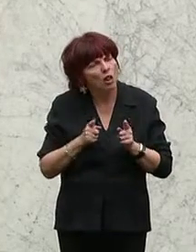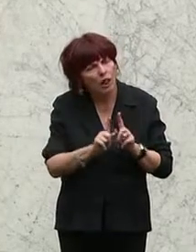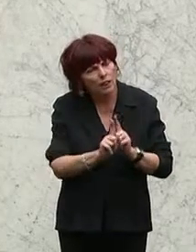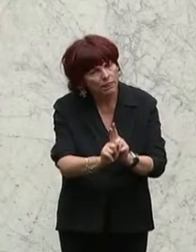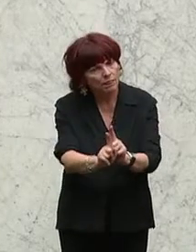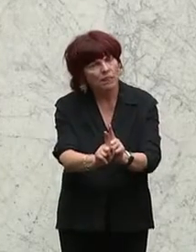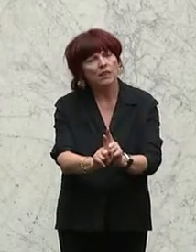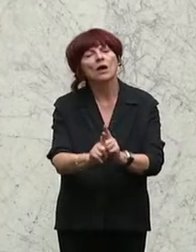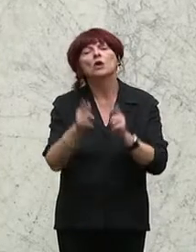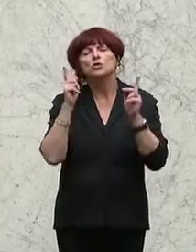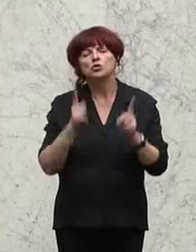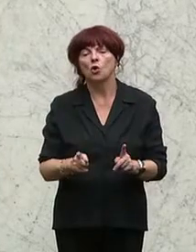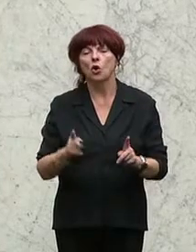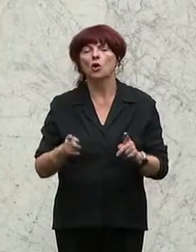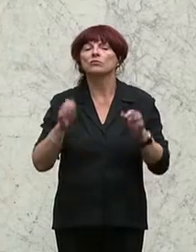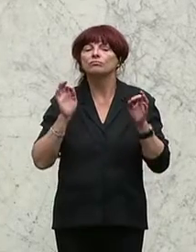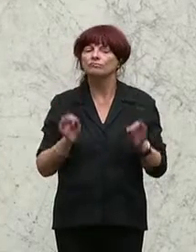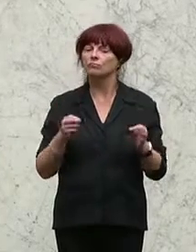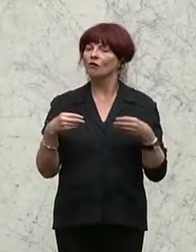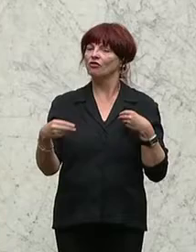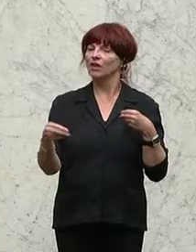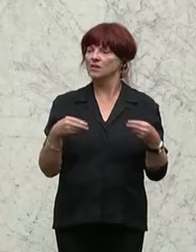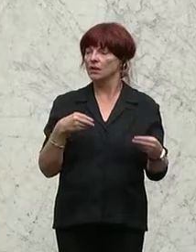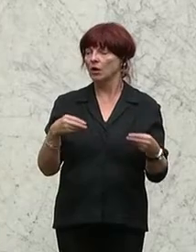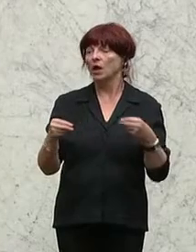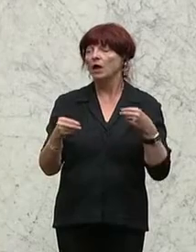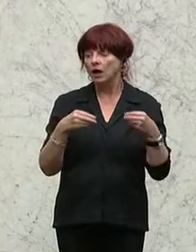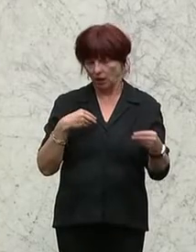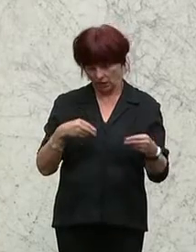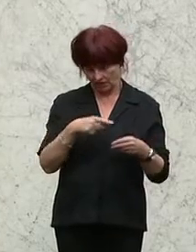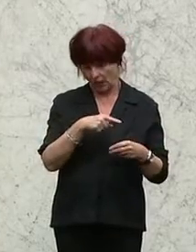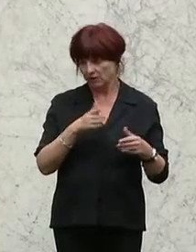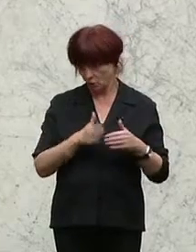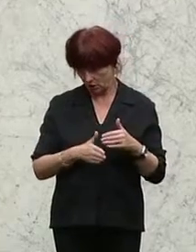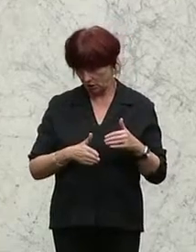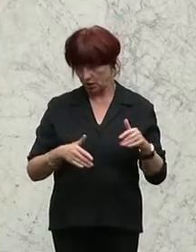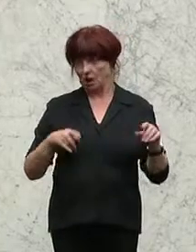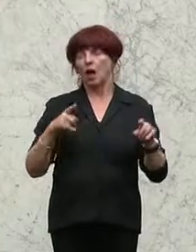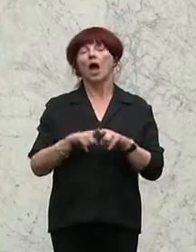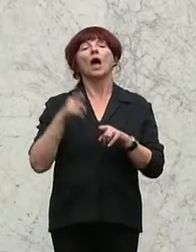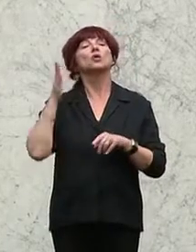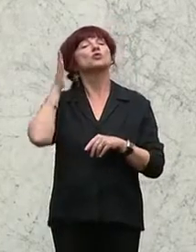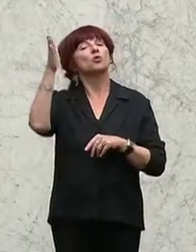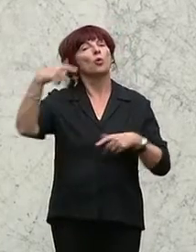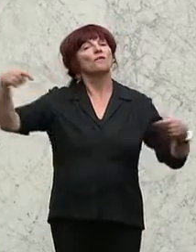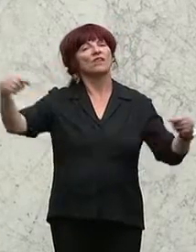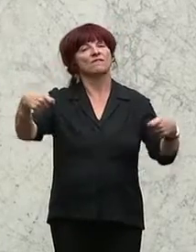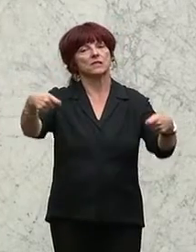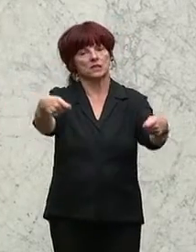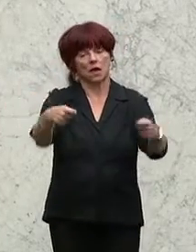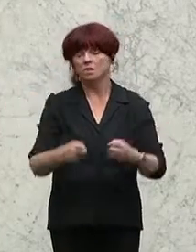wieder bekommen, um einfach in die Zukunft zu investieren, im Wachstum zu investieren,